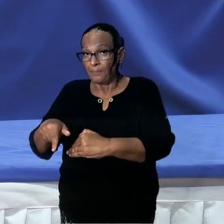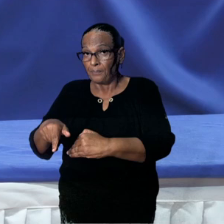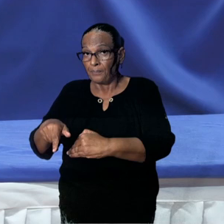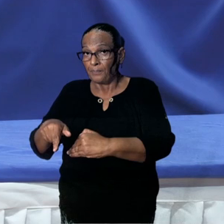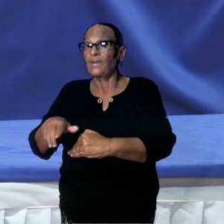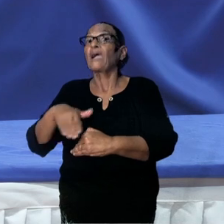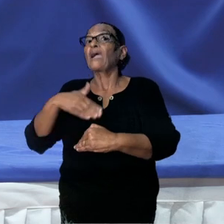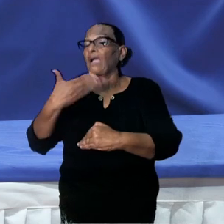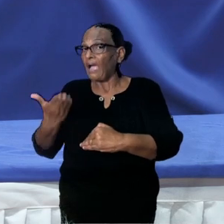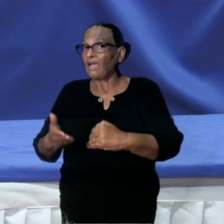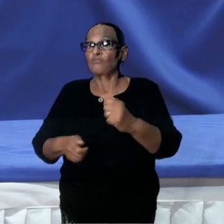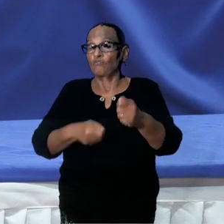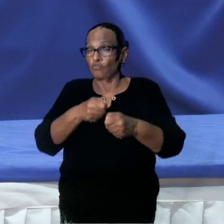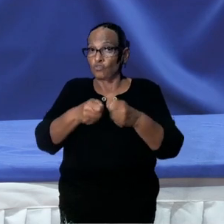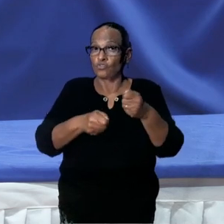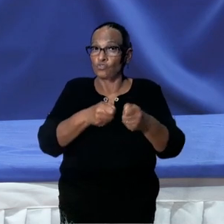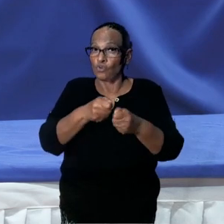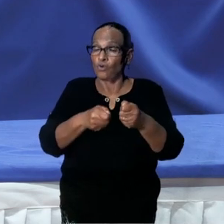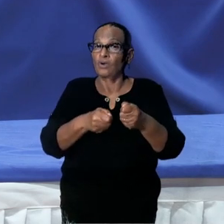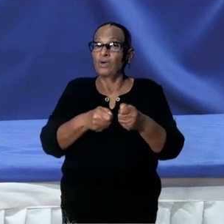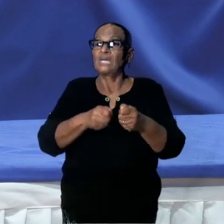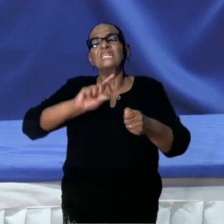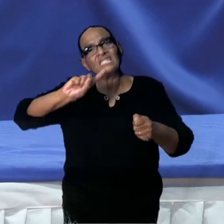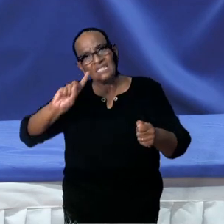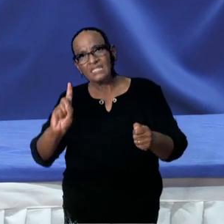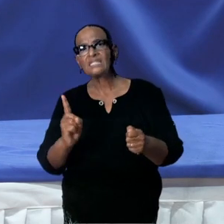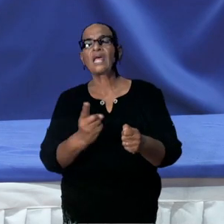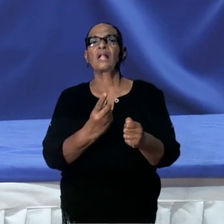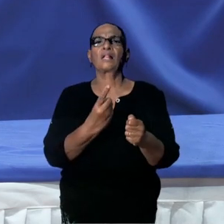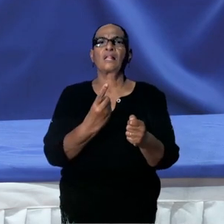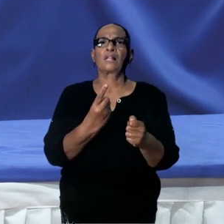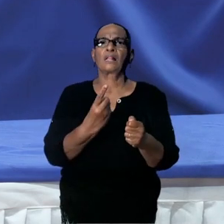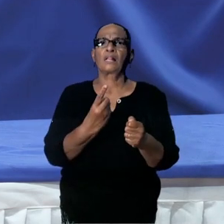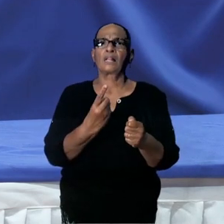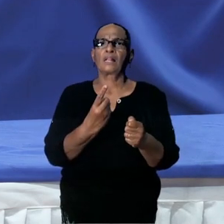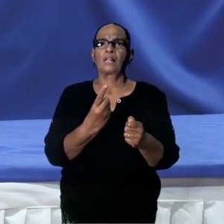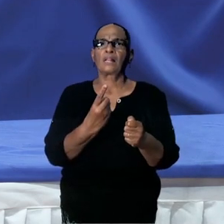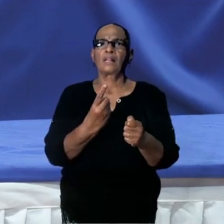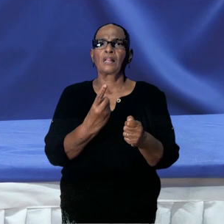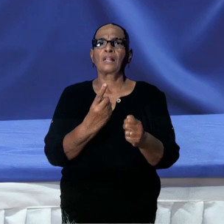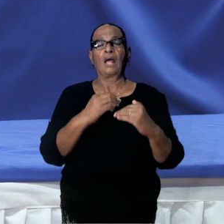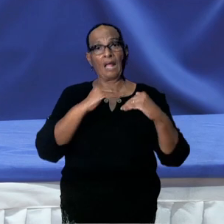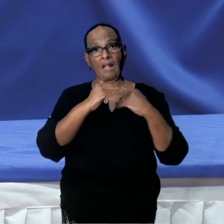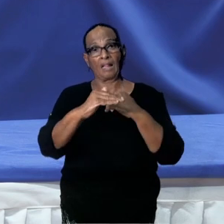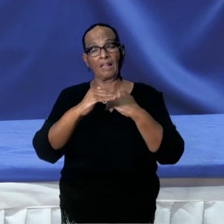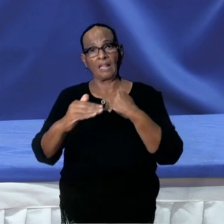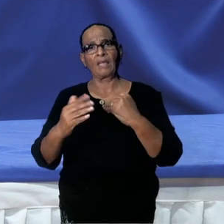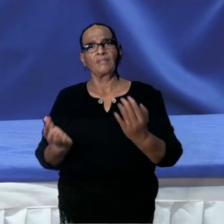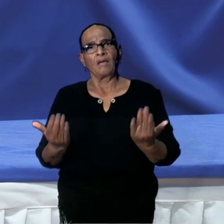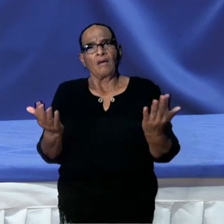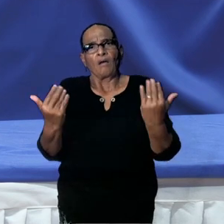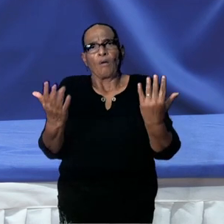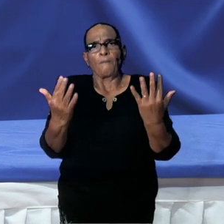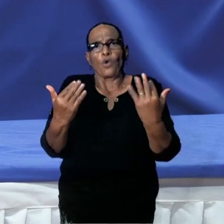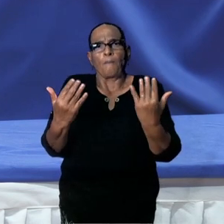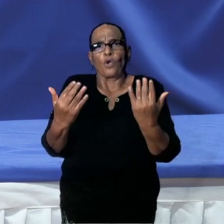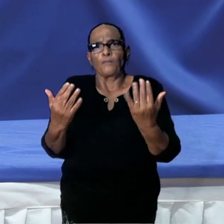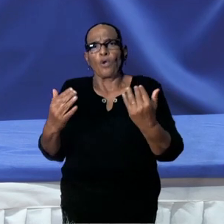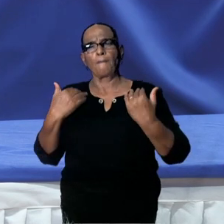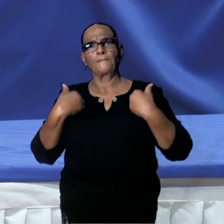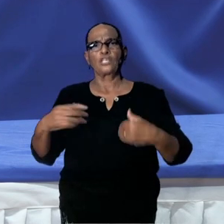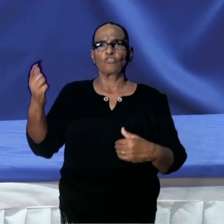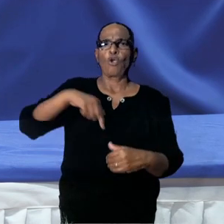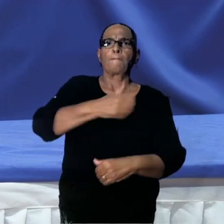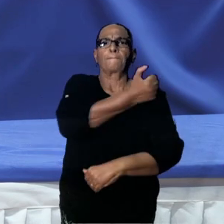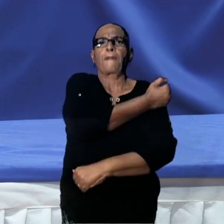ervoor zorgen dat wij snel het plan modificeren om wat meer personen te vaccineren.